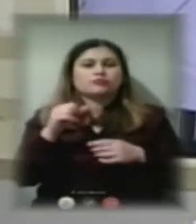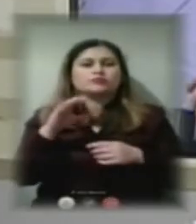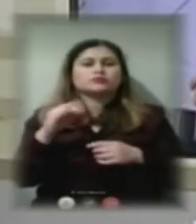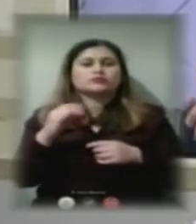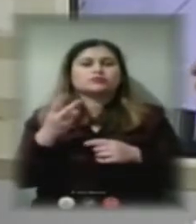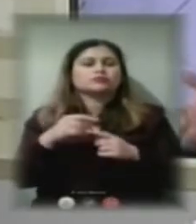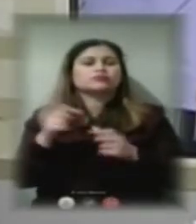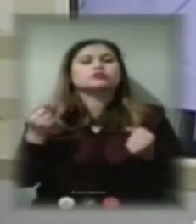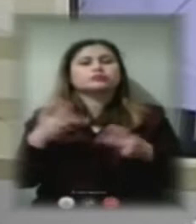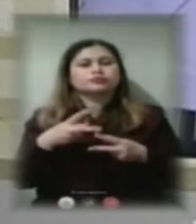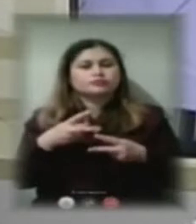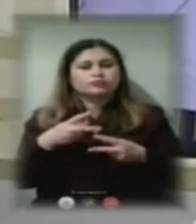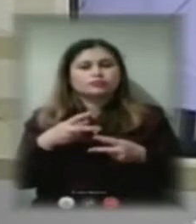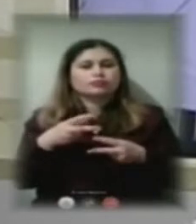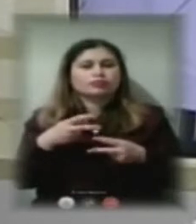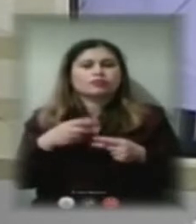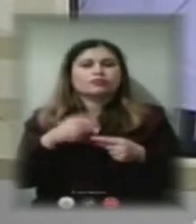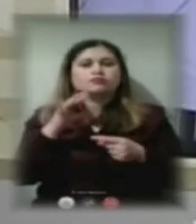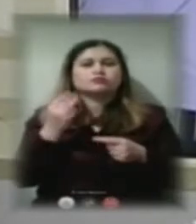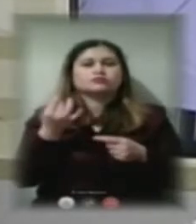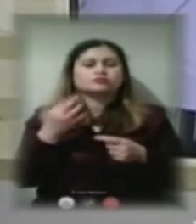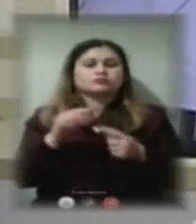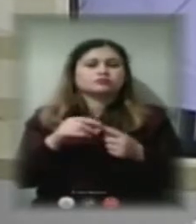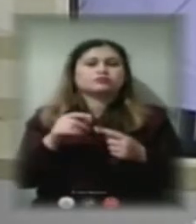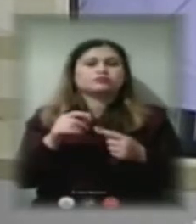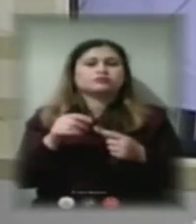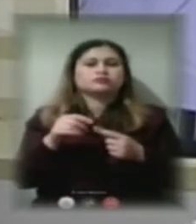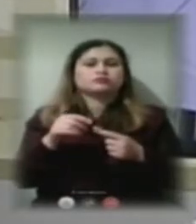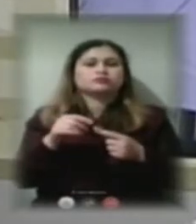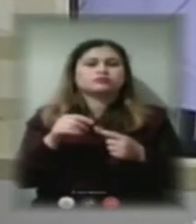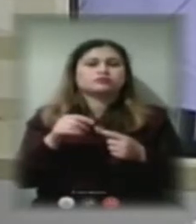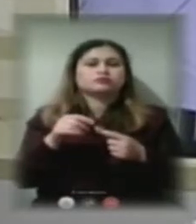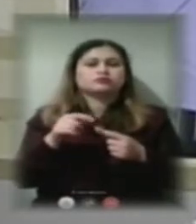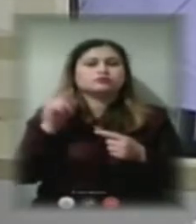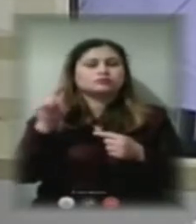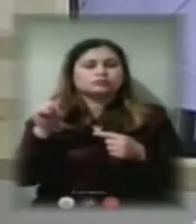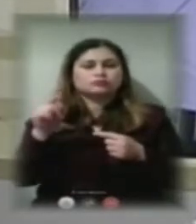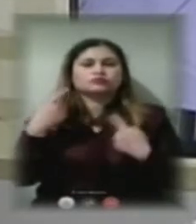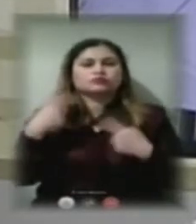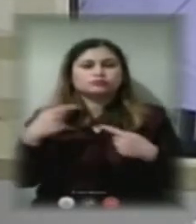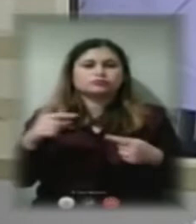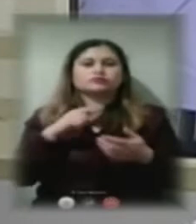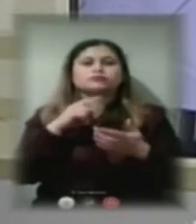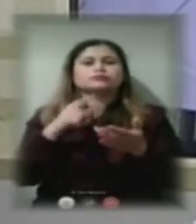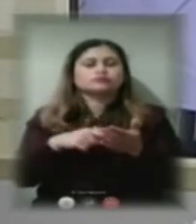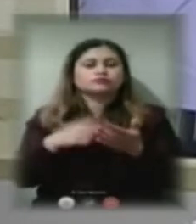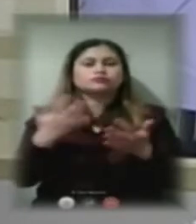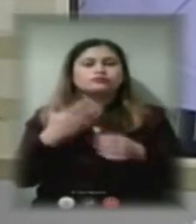позиції тих інших міст, у яких відбулася ця